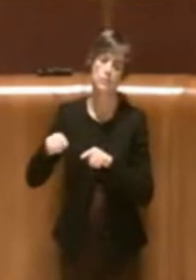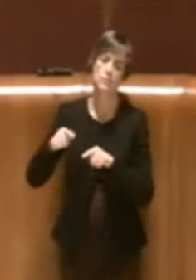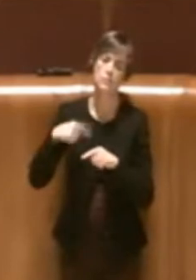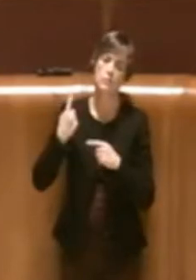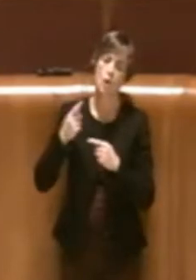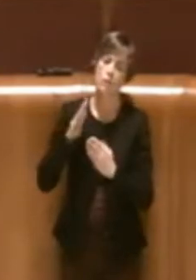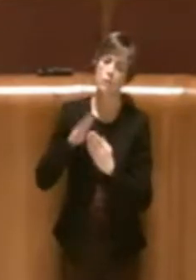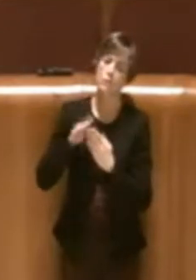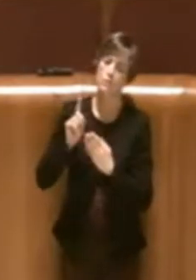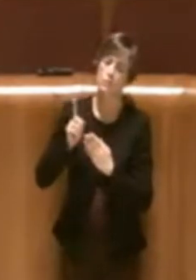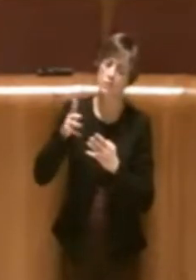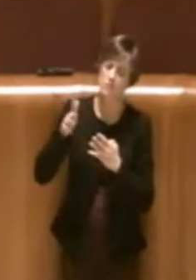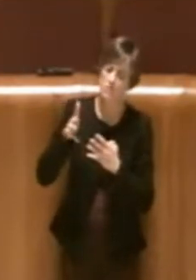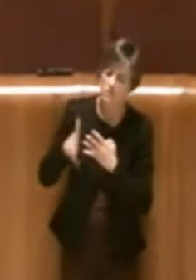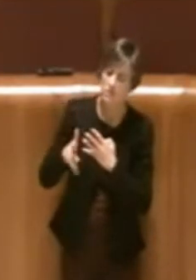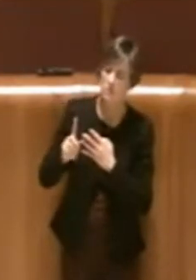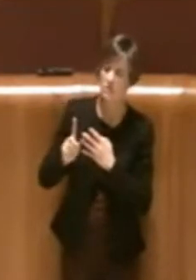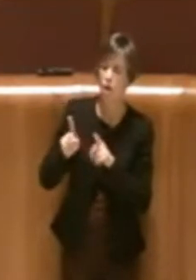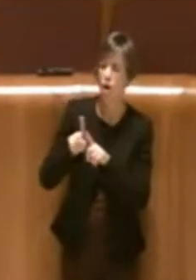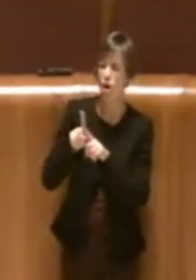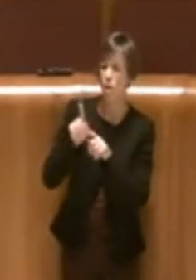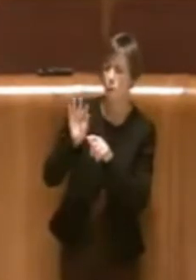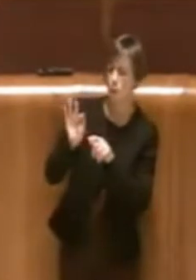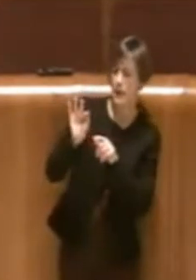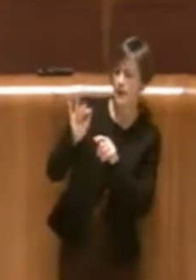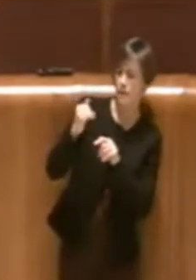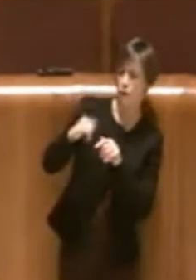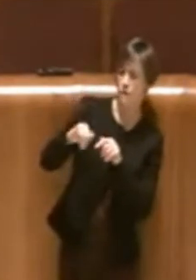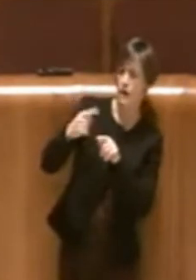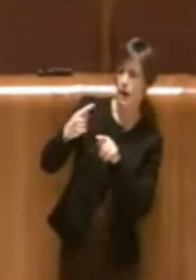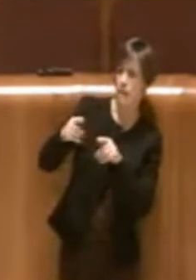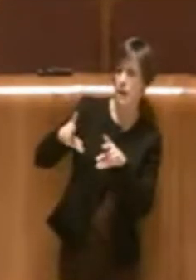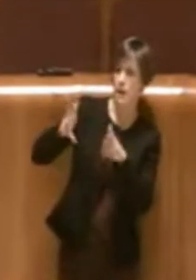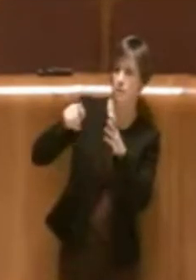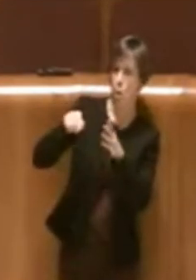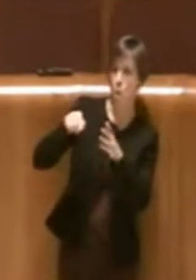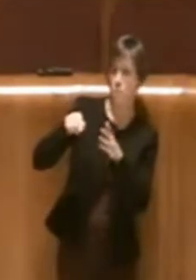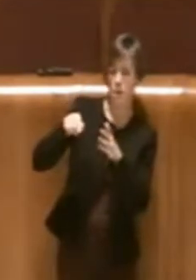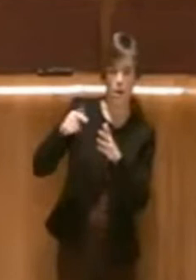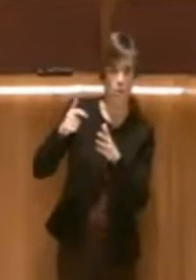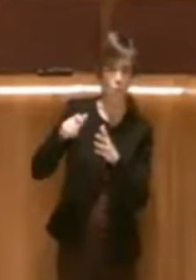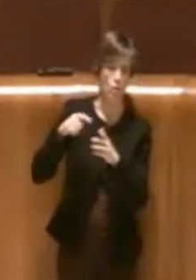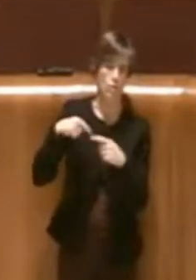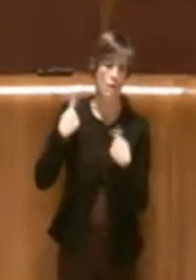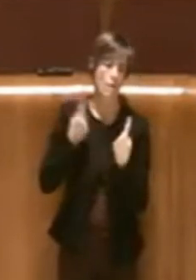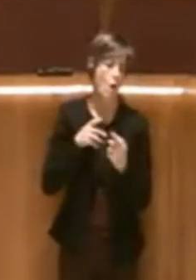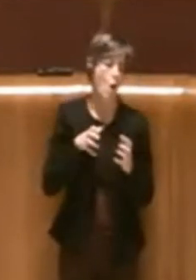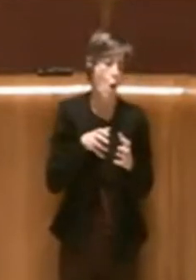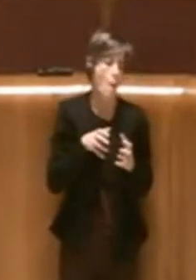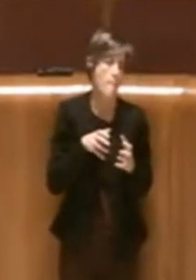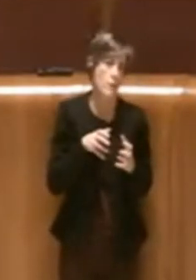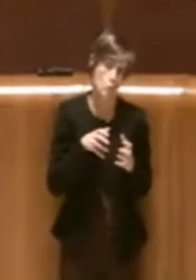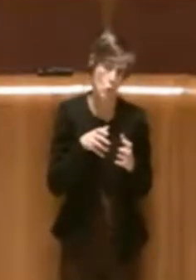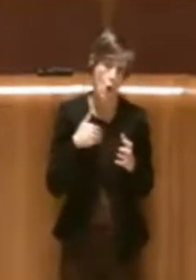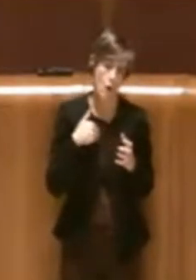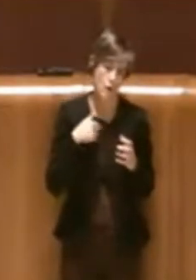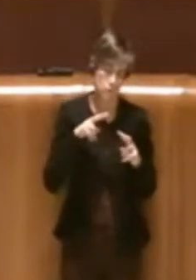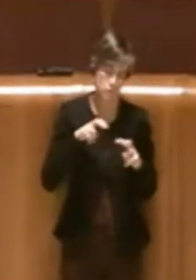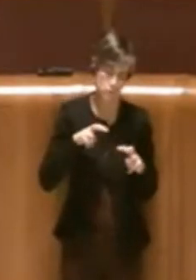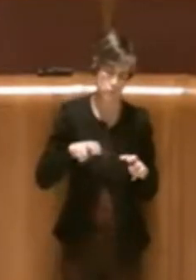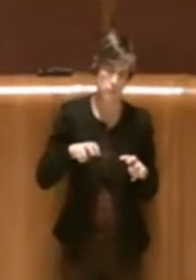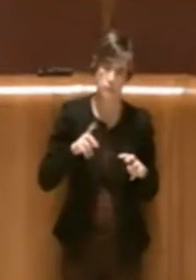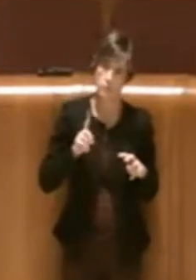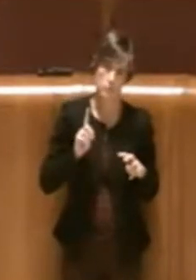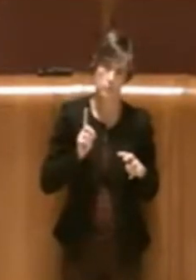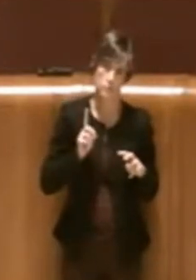valutazione delle destinazioni finali di questi immobili, perché, come abbiamo analizzato in Commissione, abbiamo preferito